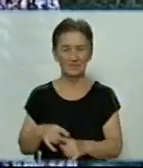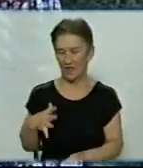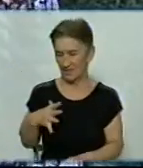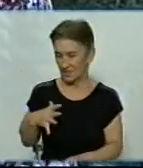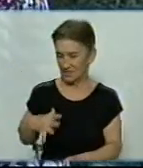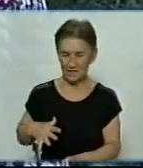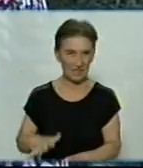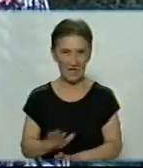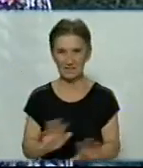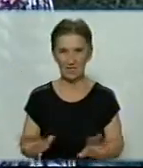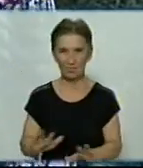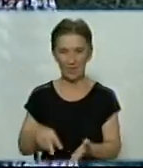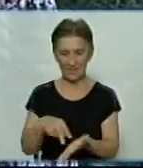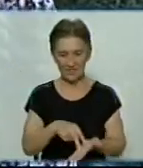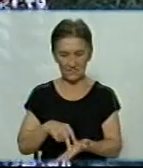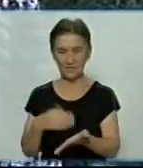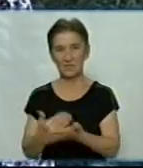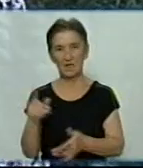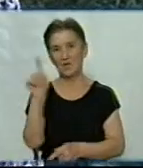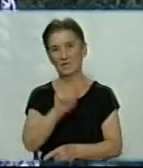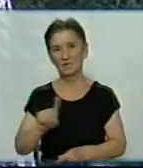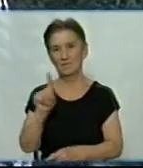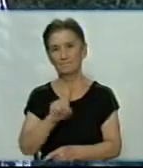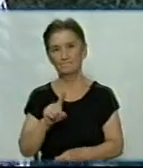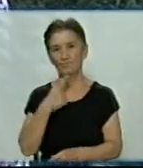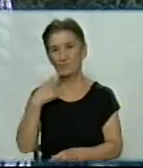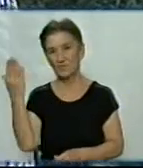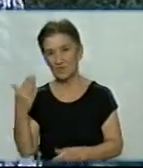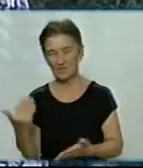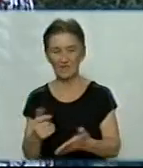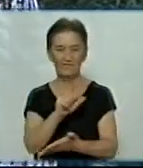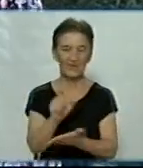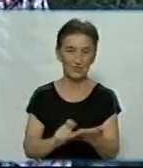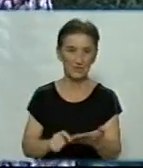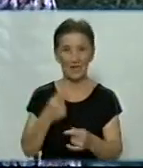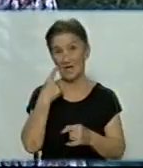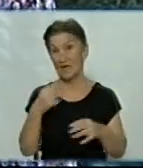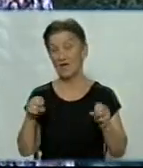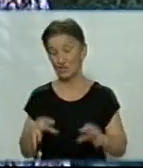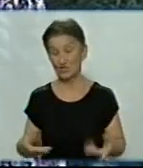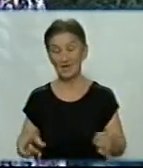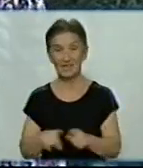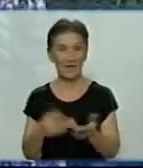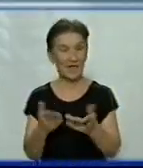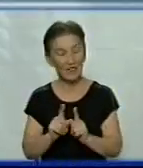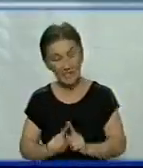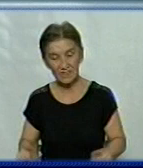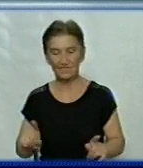стояти десь годину, слухати нудні слова, віршики, тому вирішили провести так інтерактивно.